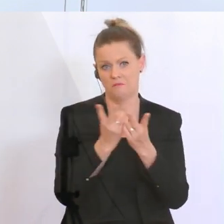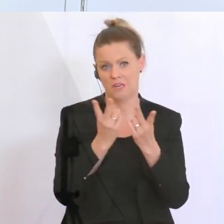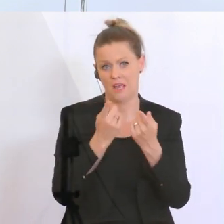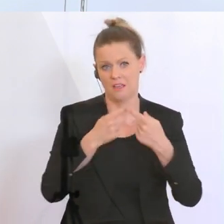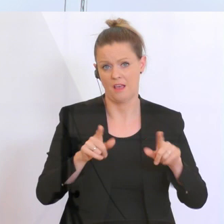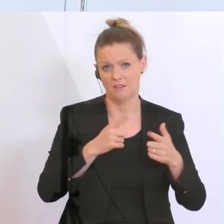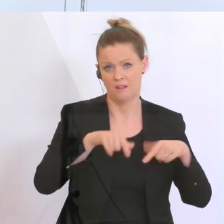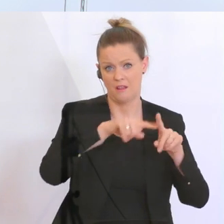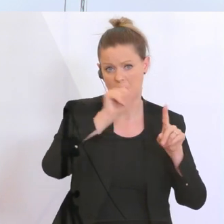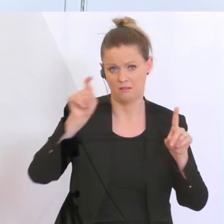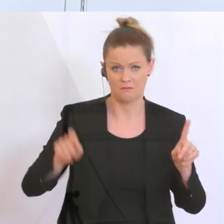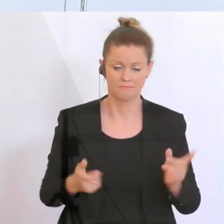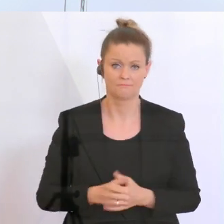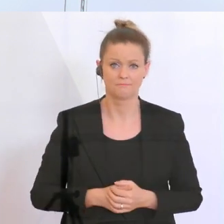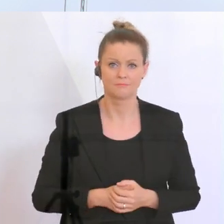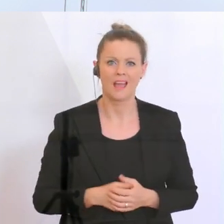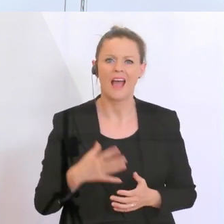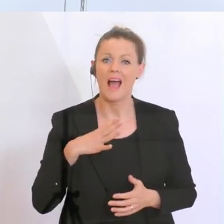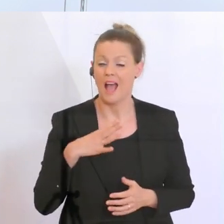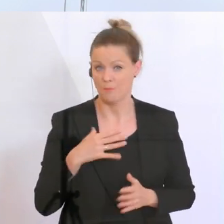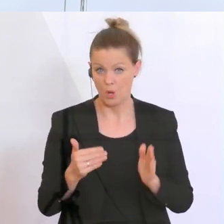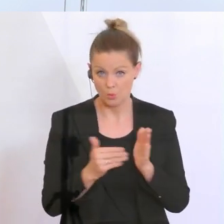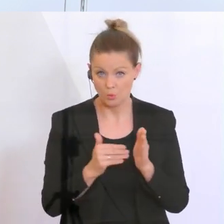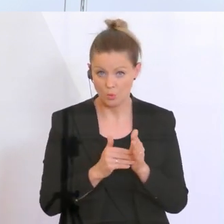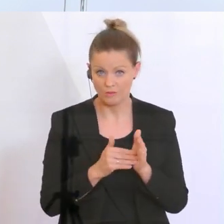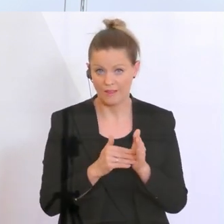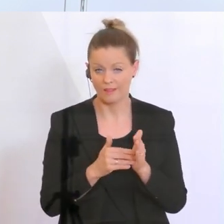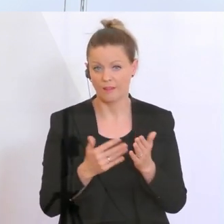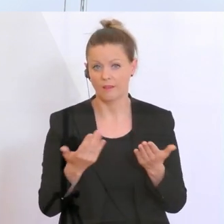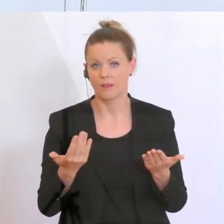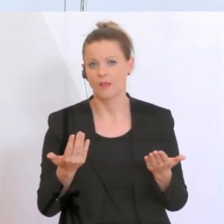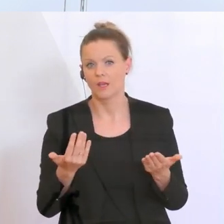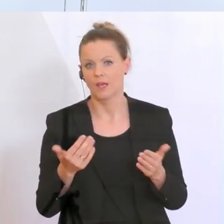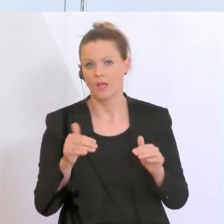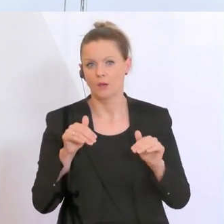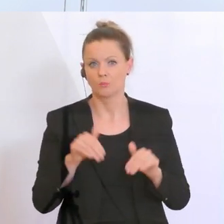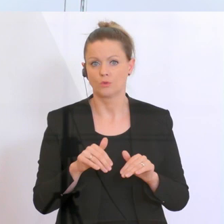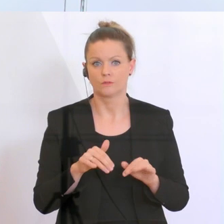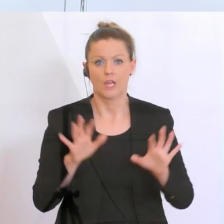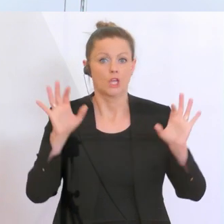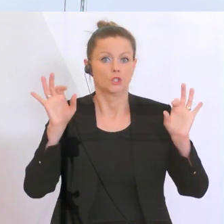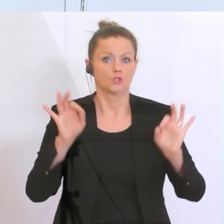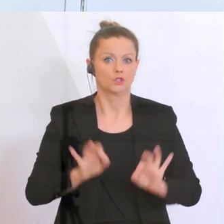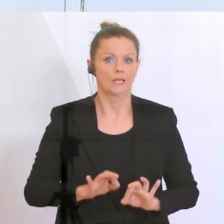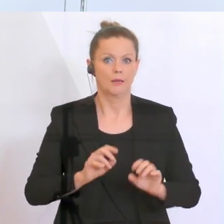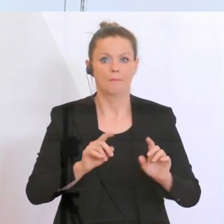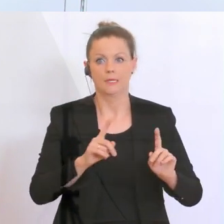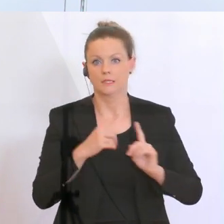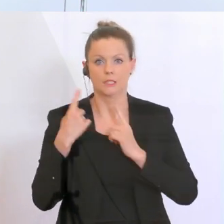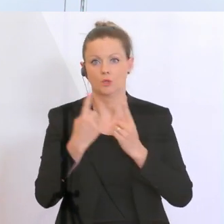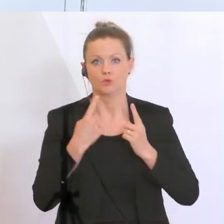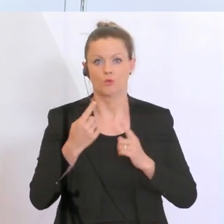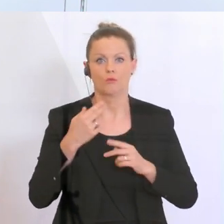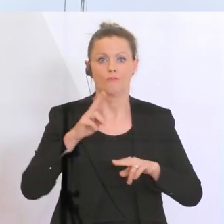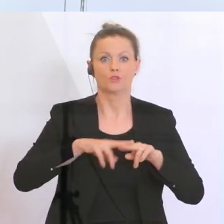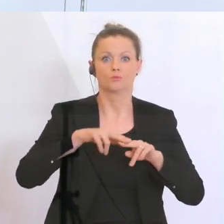Ich glaube auch nicht, dass es notwendig sein wird, hier Schreckensszenarien an die Wand für die Zeit danach zu malen. Ganz im